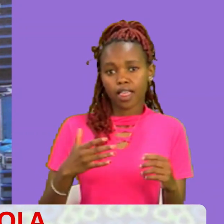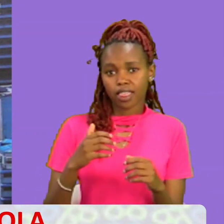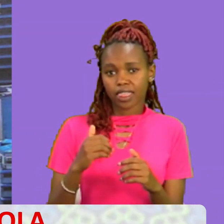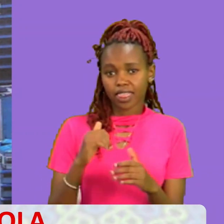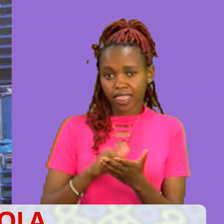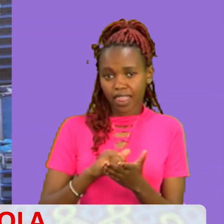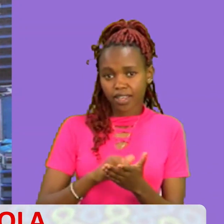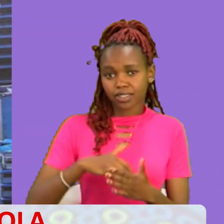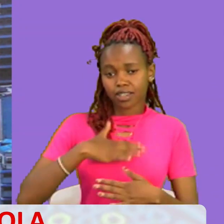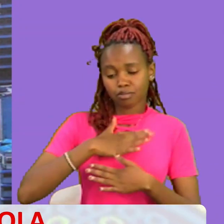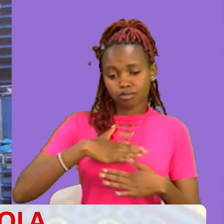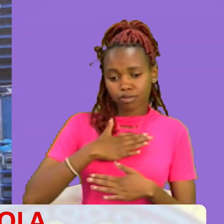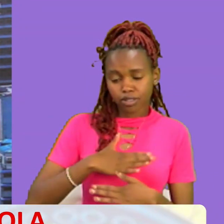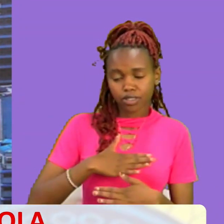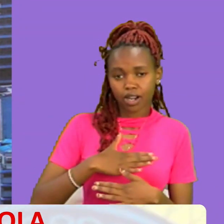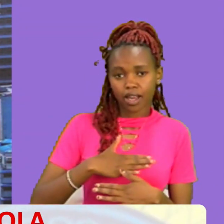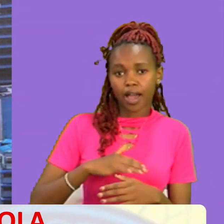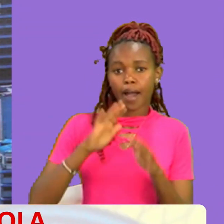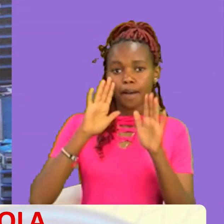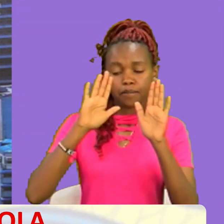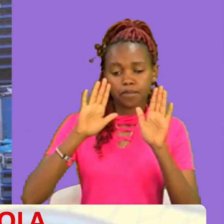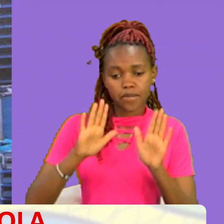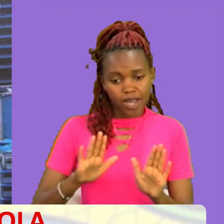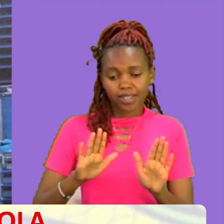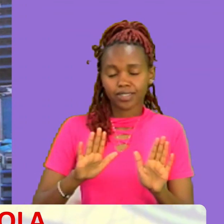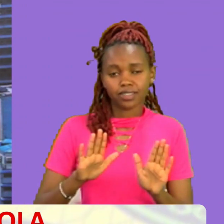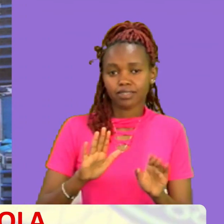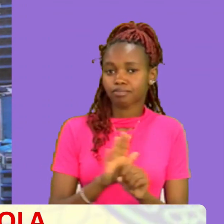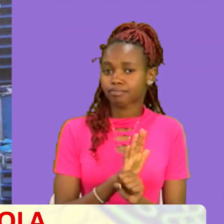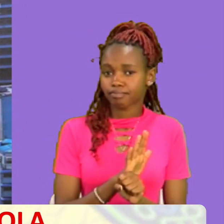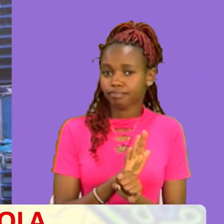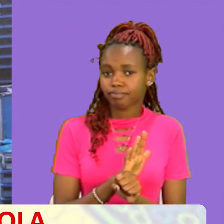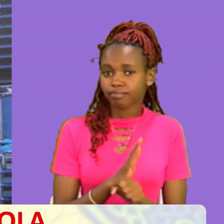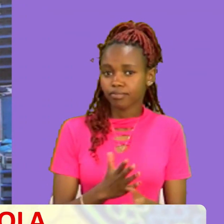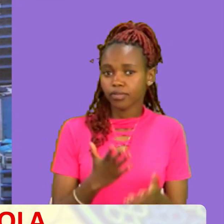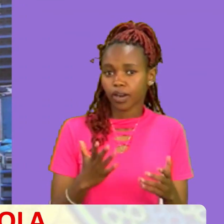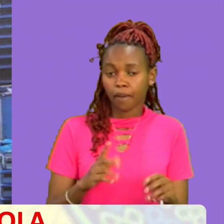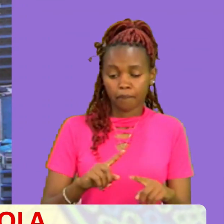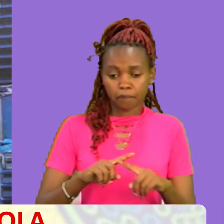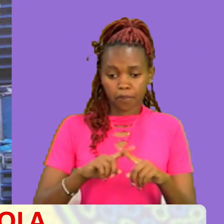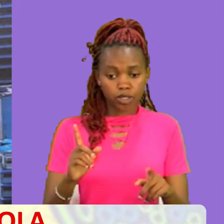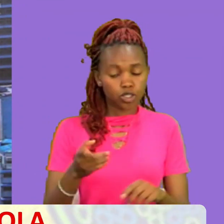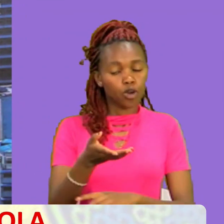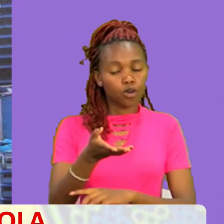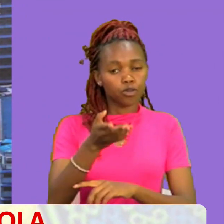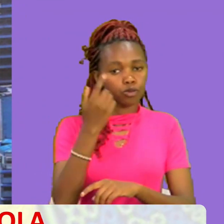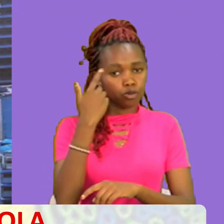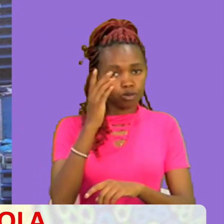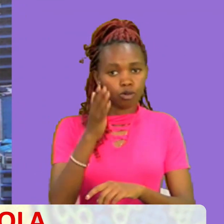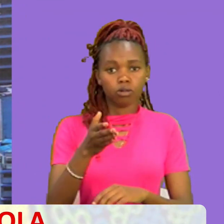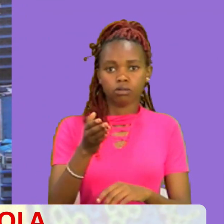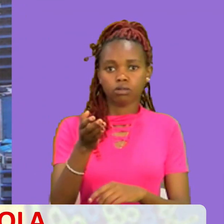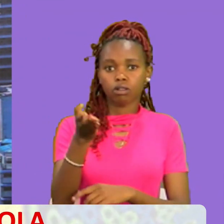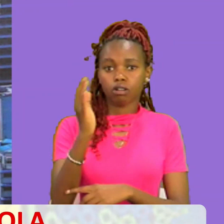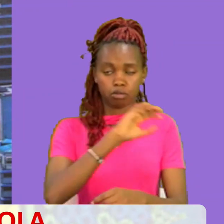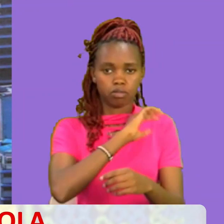Vitu ambazo Zina shangaza ulimwengu Sio kwangufu zako nazifanya Bali ni kwangufu zarani Za kristo Lakini sasa